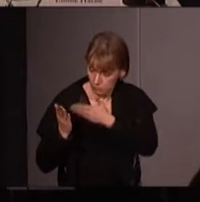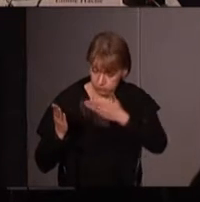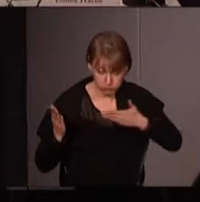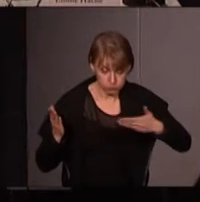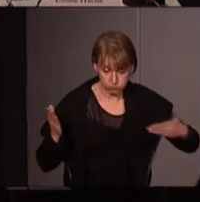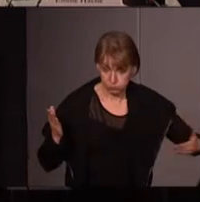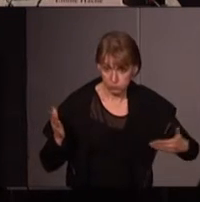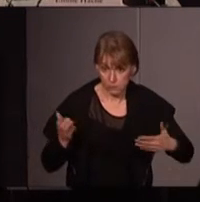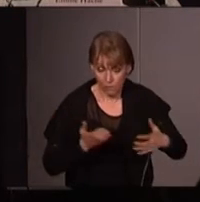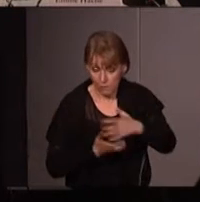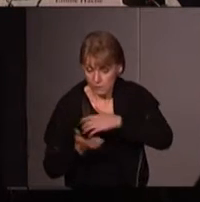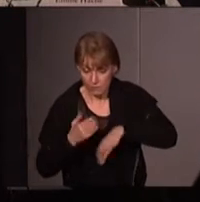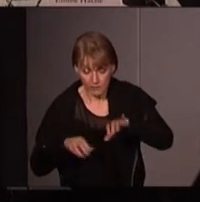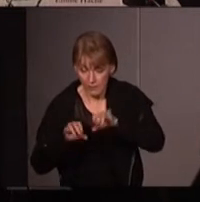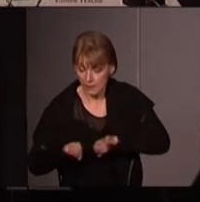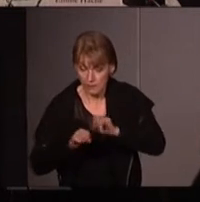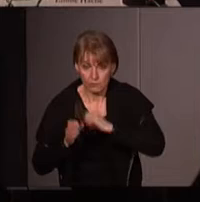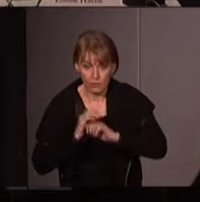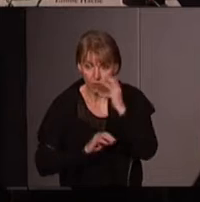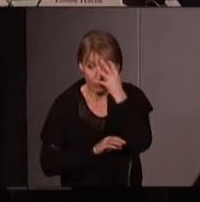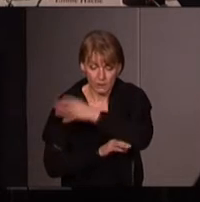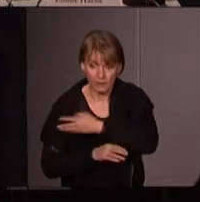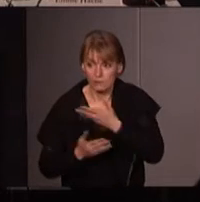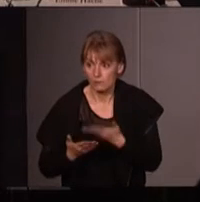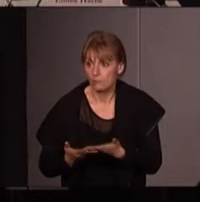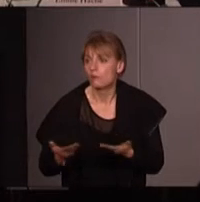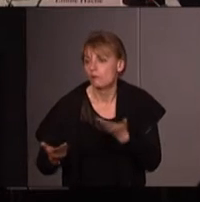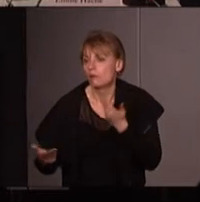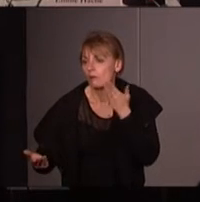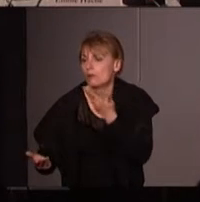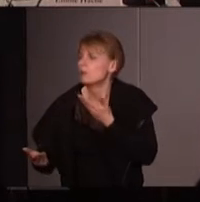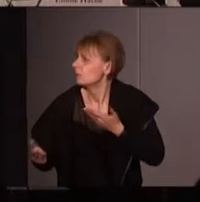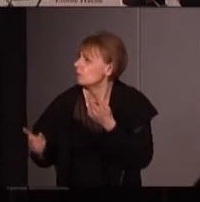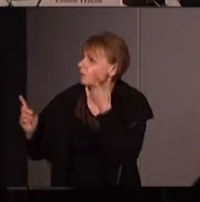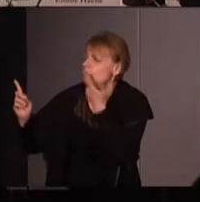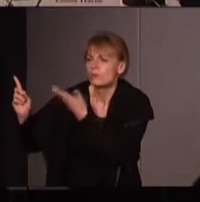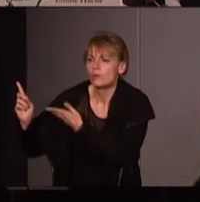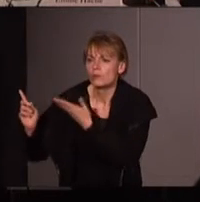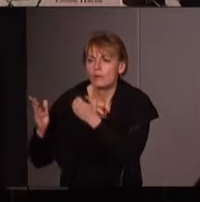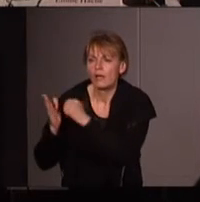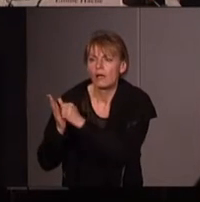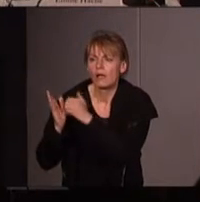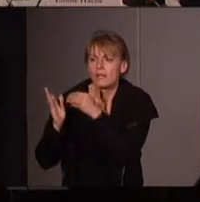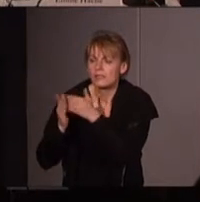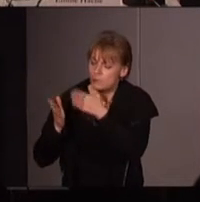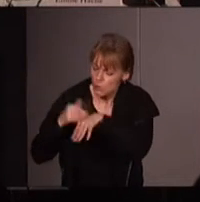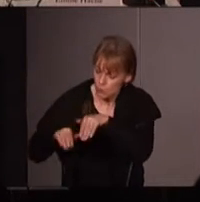de scandales industriels aux Etats-Unis en passant par celui qui est connu vous avez vu l'inscription sur une des tombes sur une des pierres tombales qui était